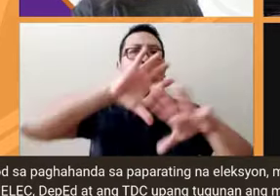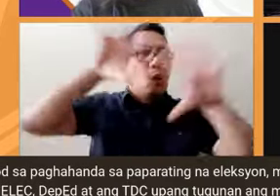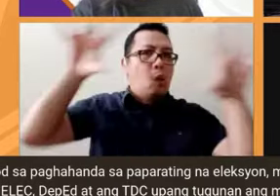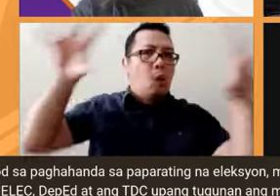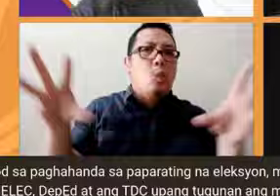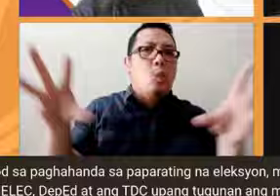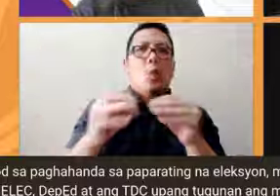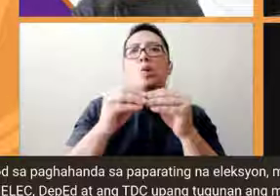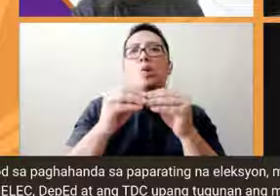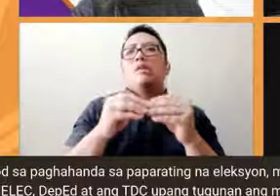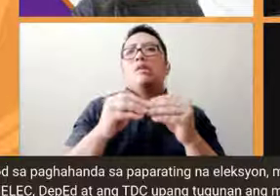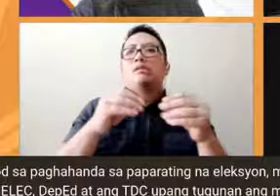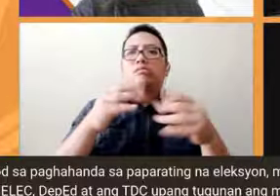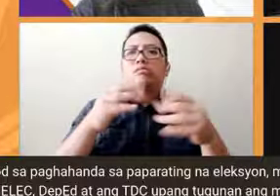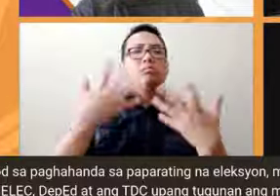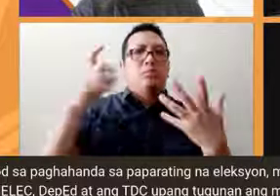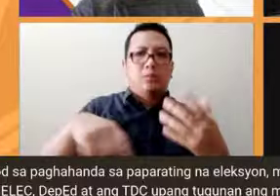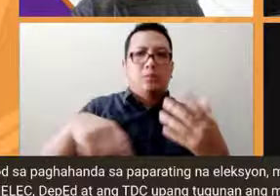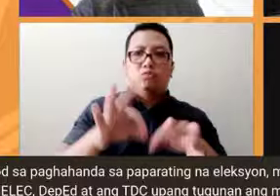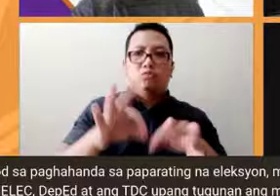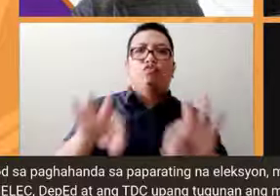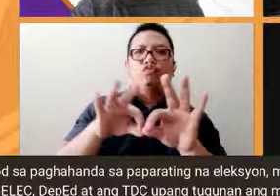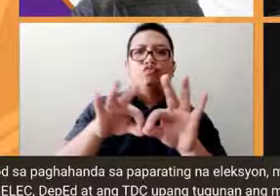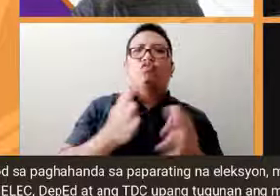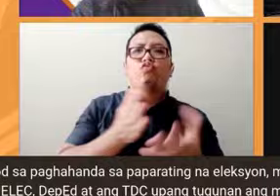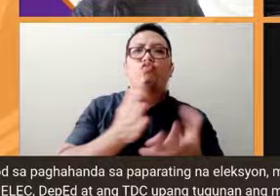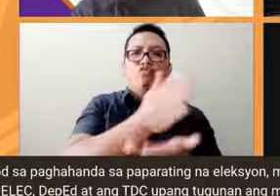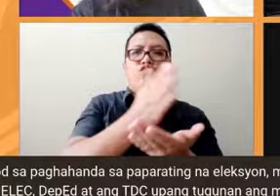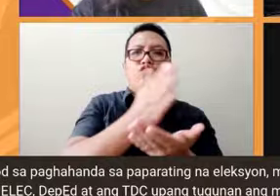napaka importante yun yun thank you